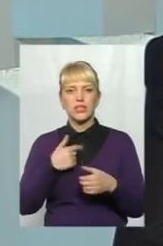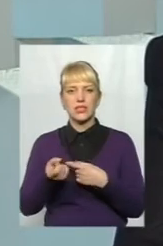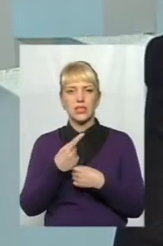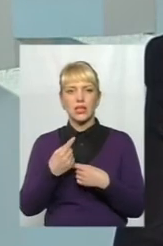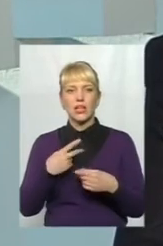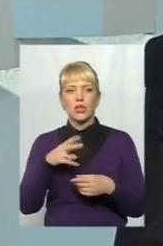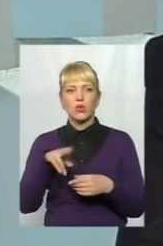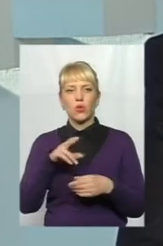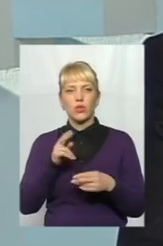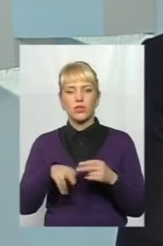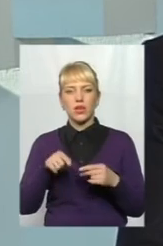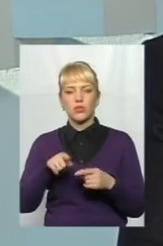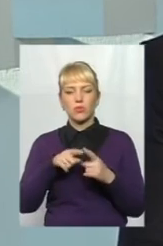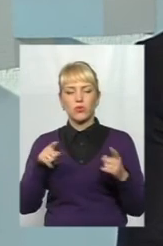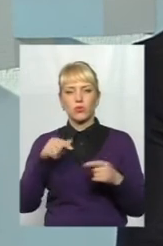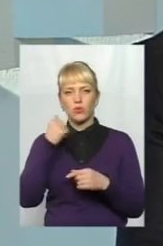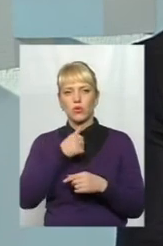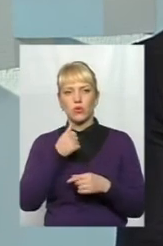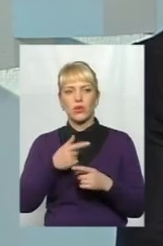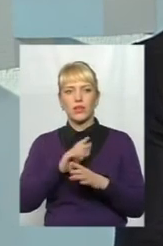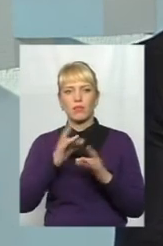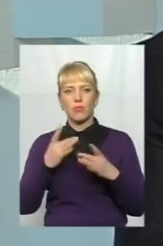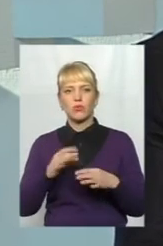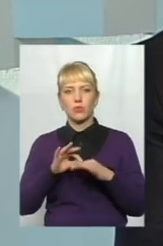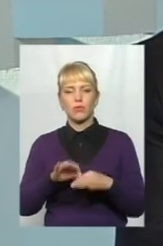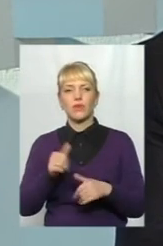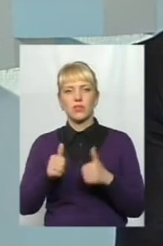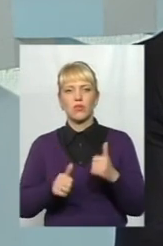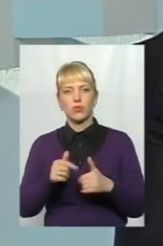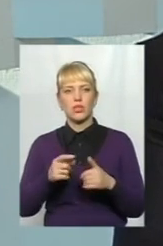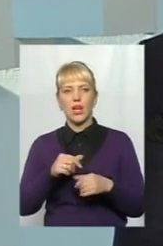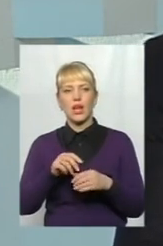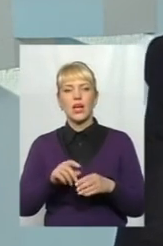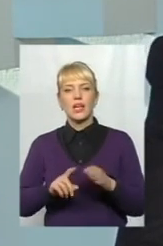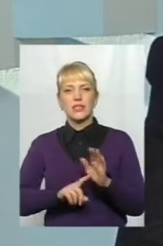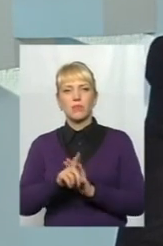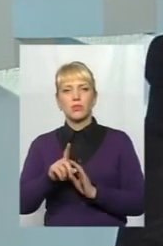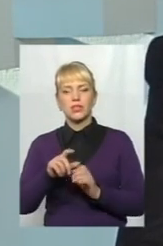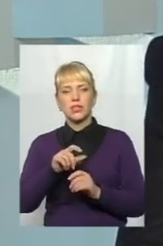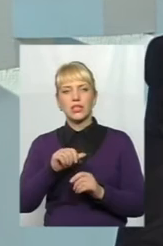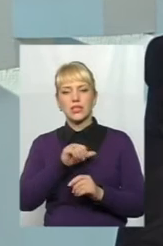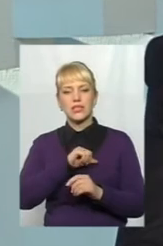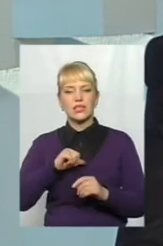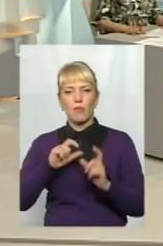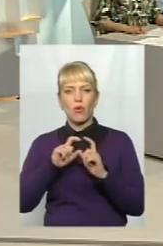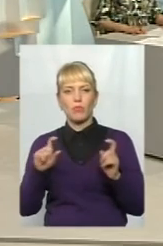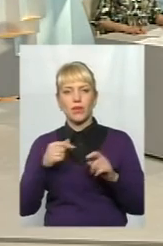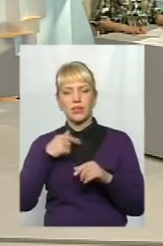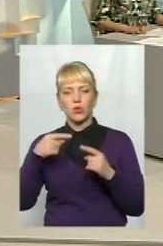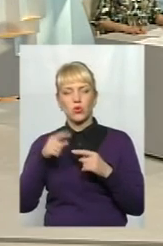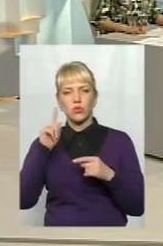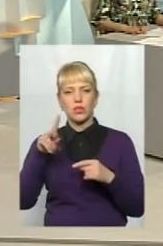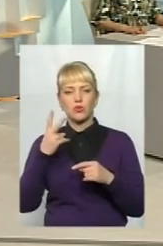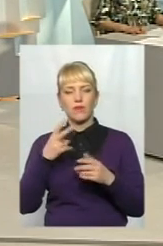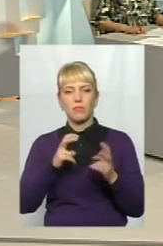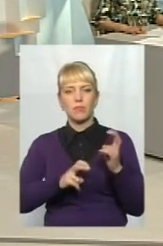кінця цього поточного року, власне, вже не просто провести конкурс, а запустити сам об'єкт. Ми точно знаємо, що два підприємства цього